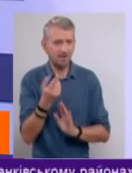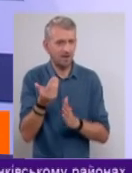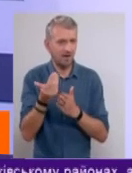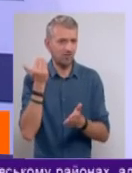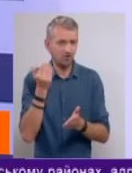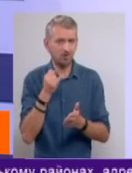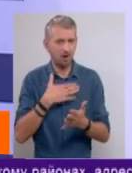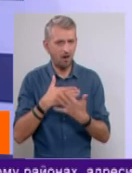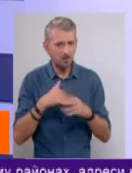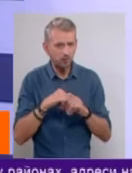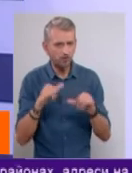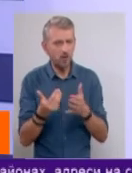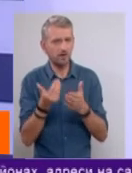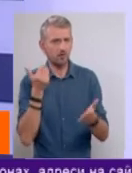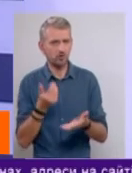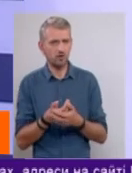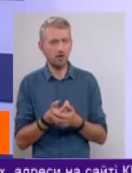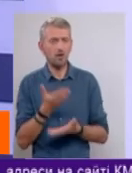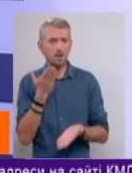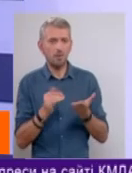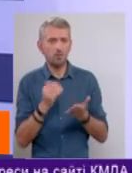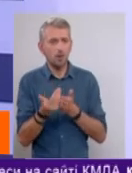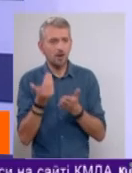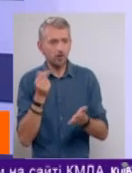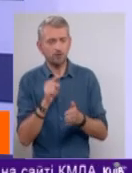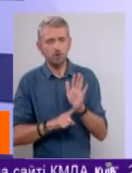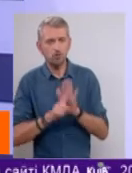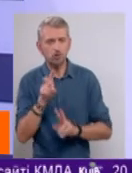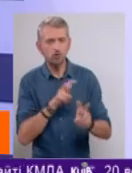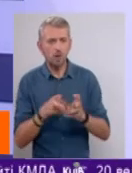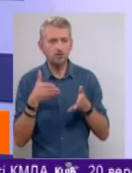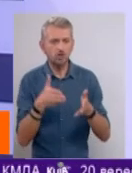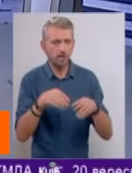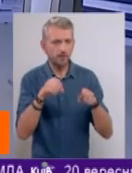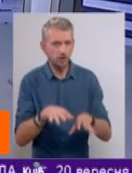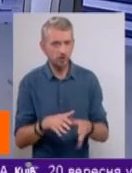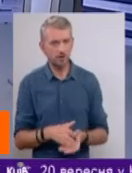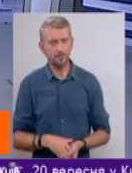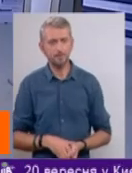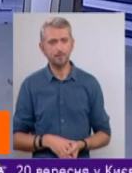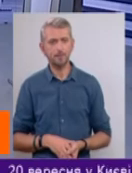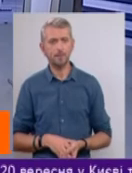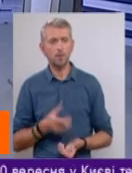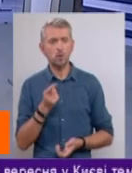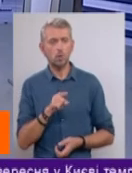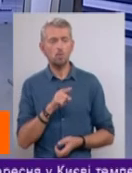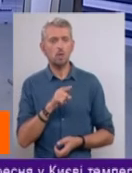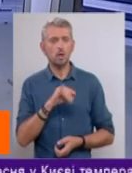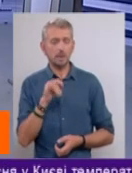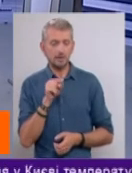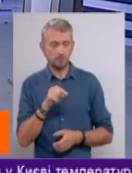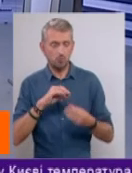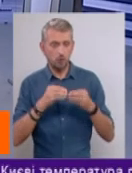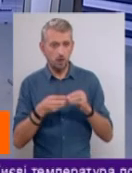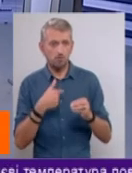активізувалася раніше. Відповідно, напевно, і раніше вони почали шукати якісь шляхи вирішення. Тому із проблемою ми